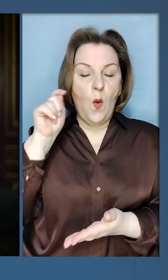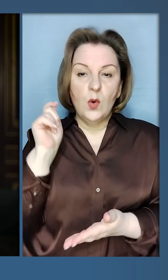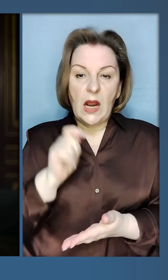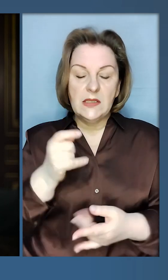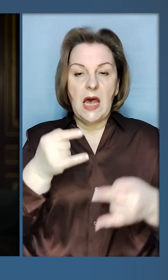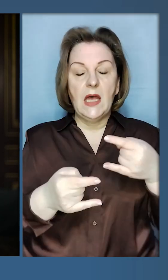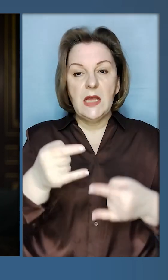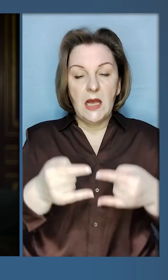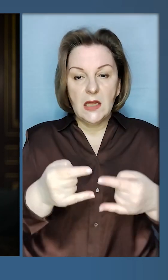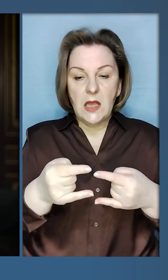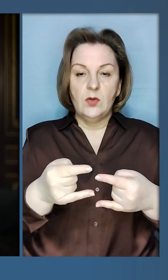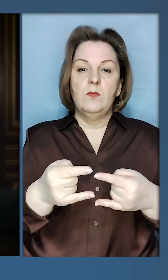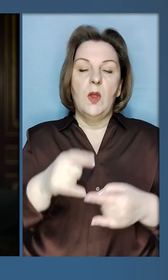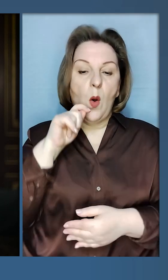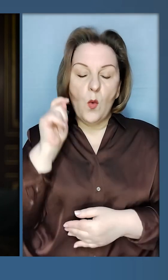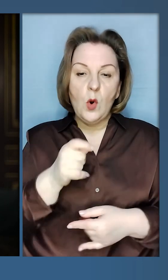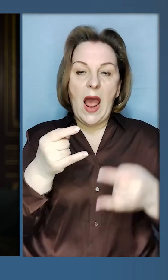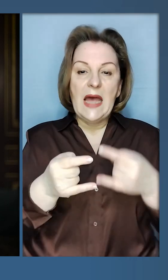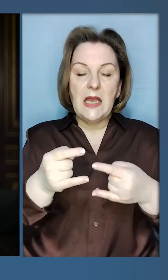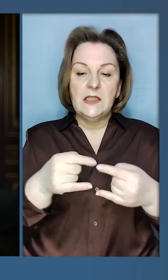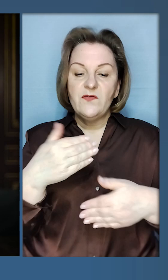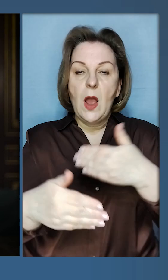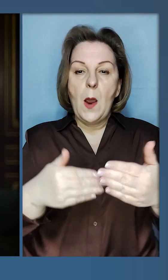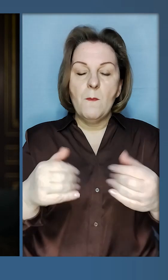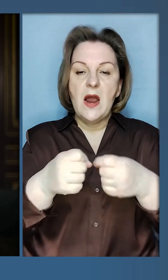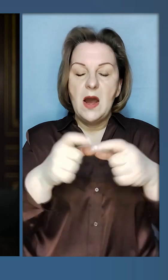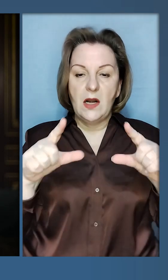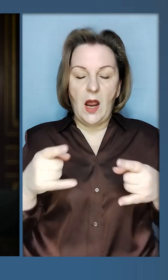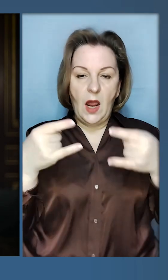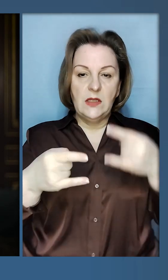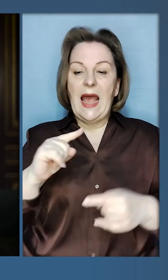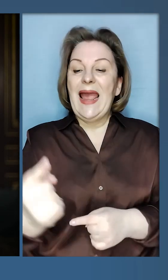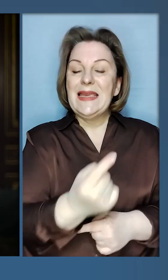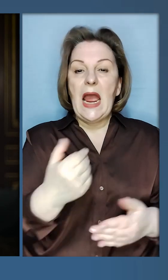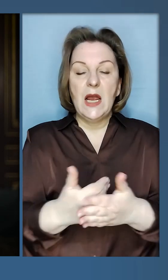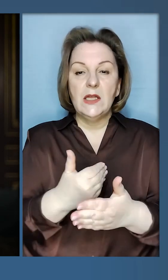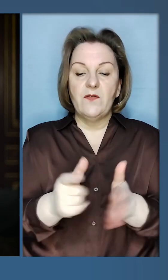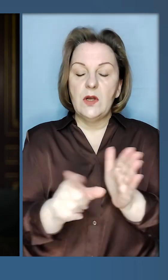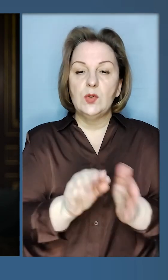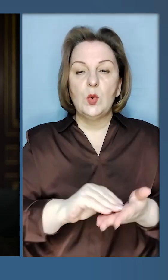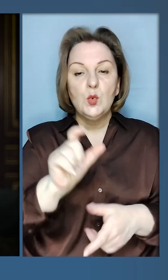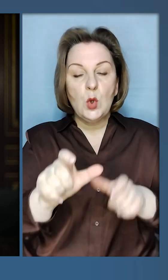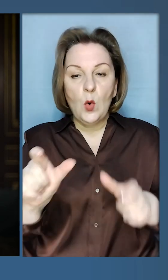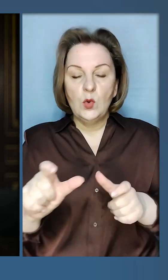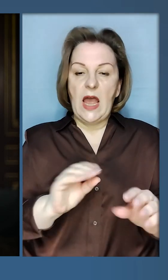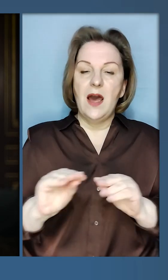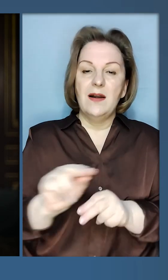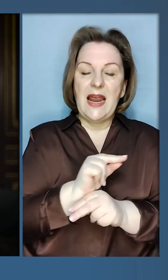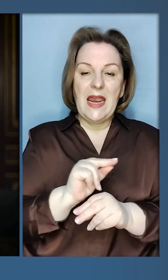українського телебачення, українського телевізійного марафону «Єдині новини». З журналістами,